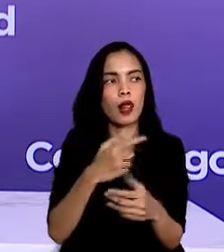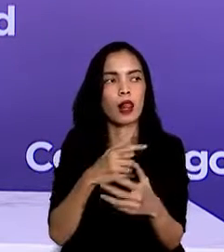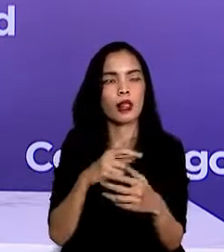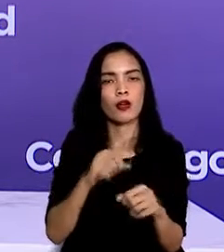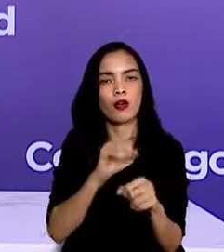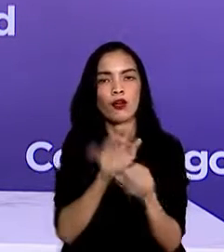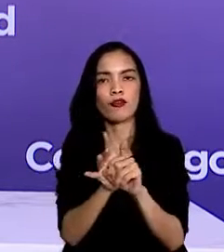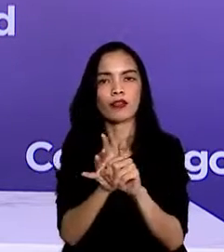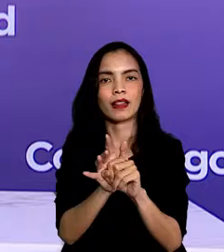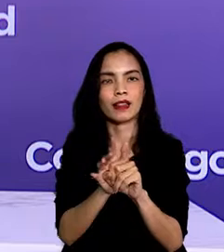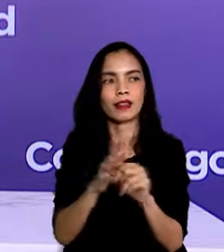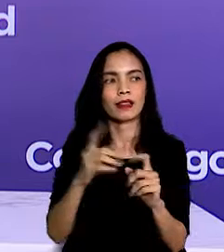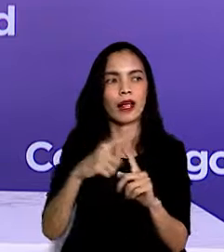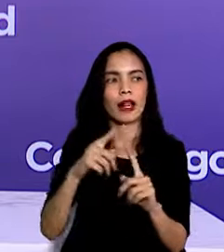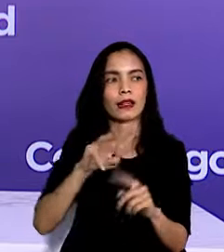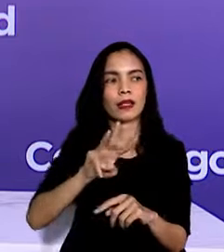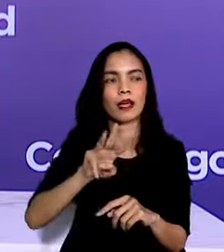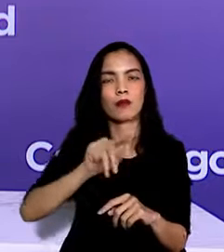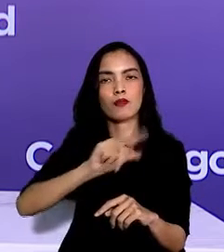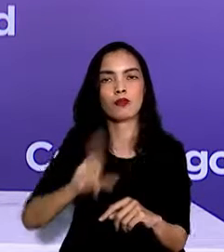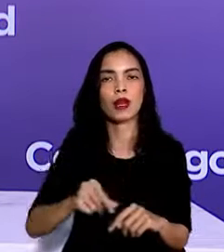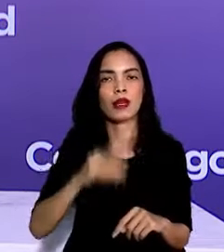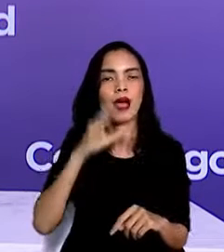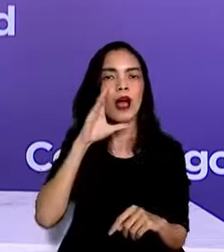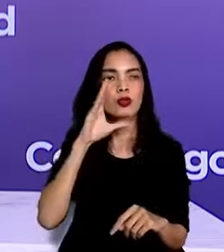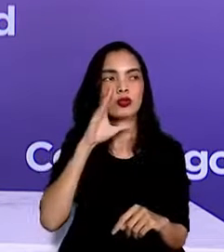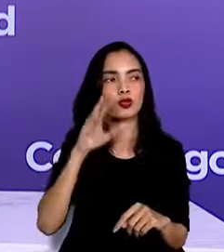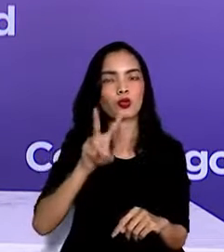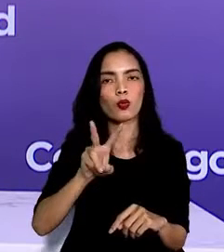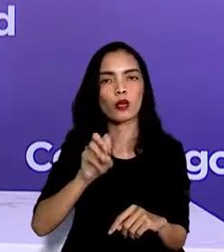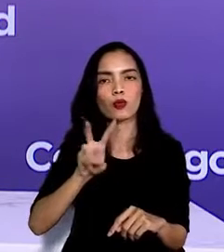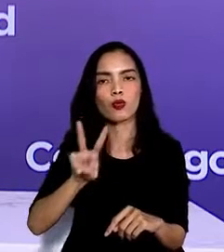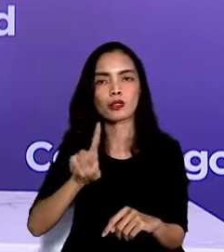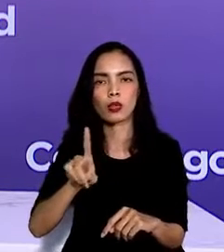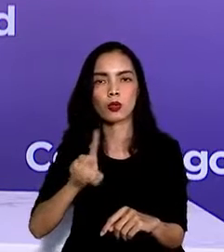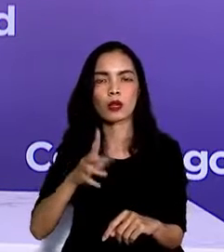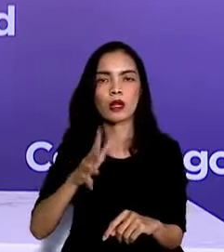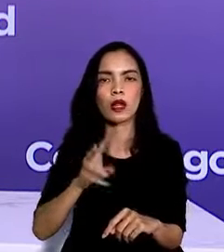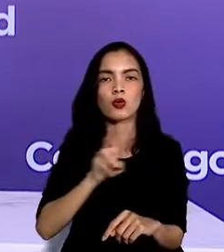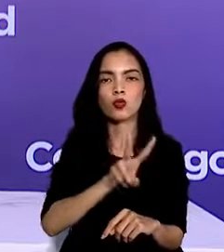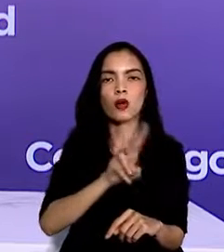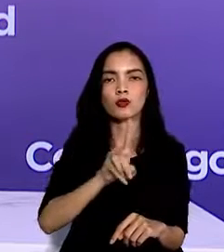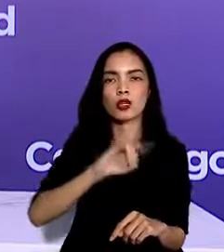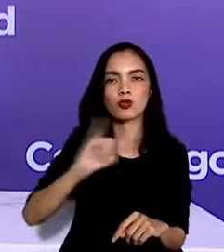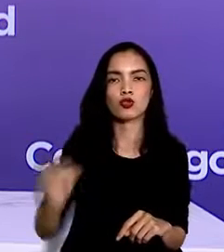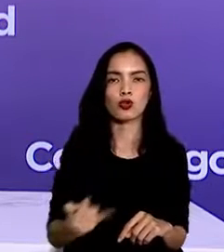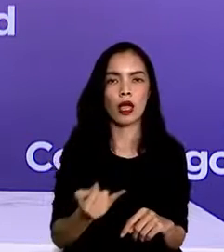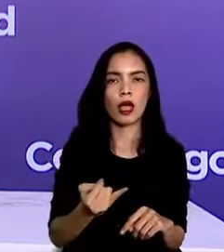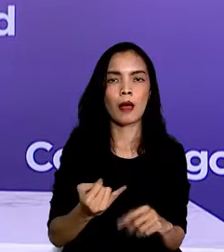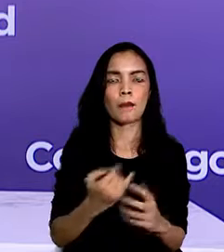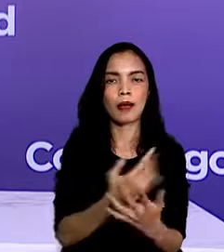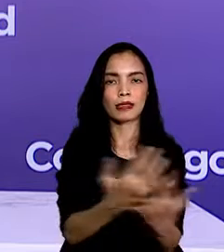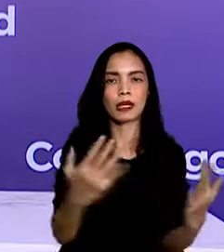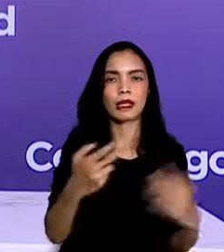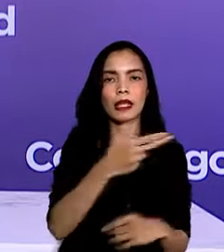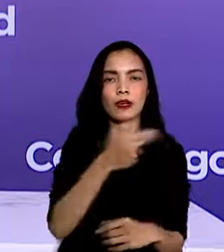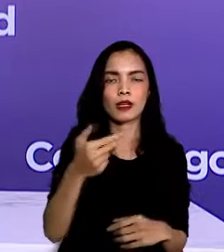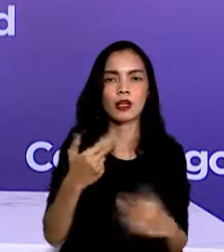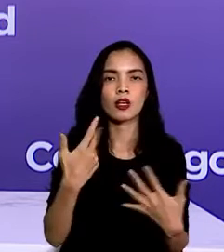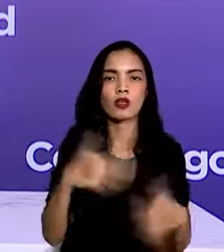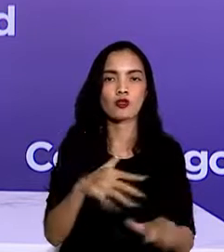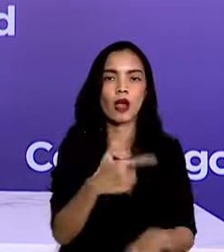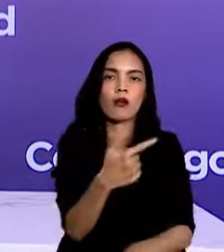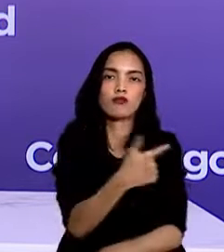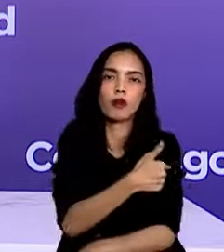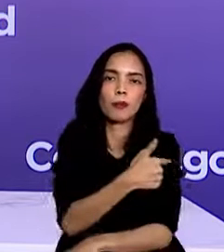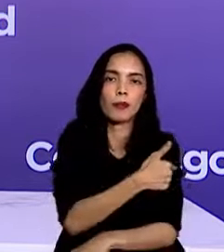hingga per 3 Agustus 2021 sudah lebih dari 21 juta penduduk Indonesia yang mendapatkan vaksin